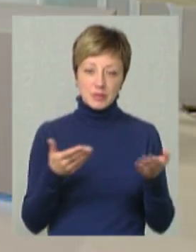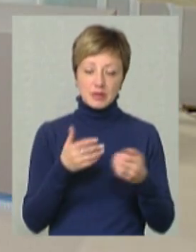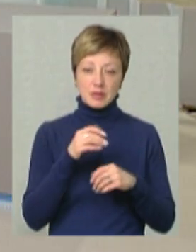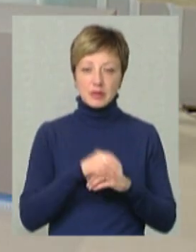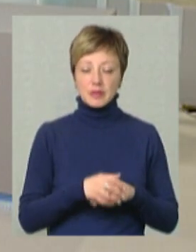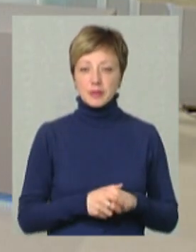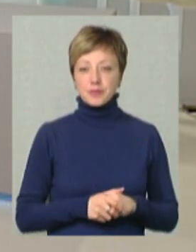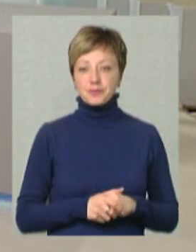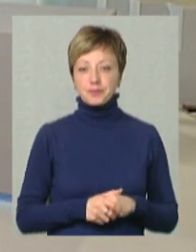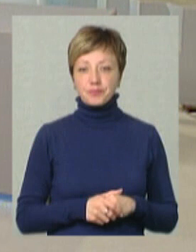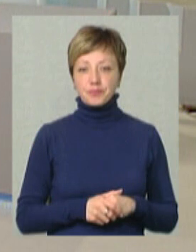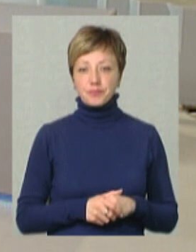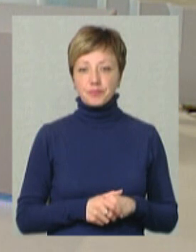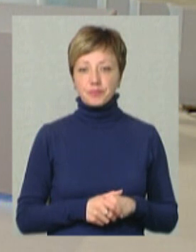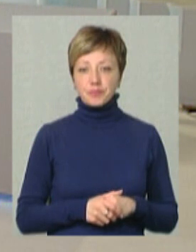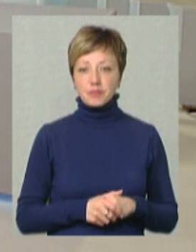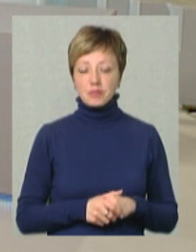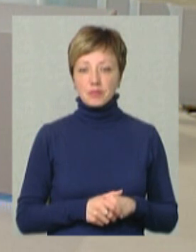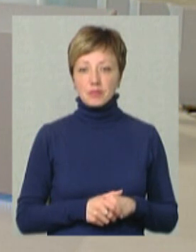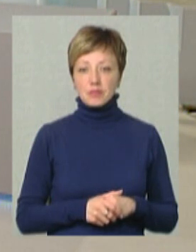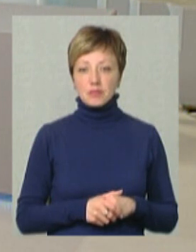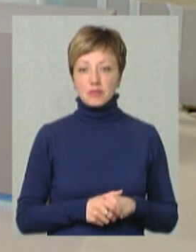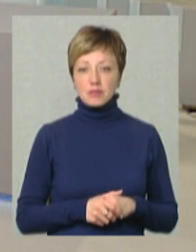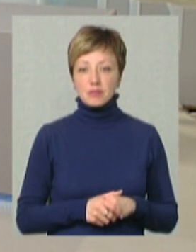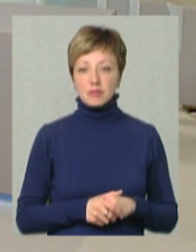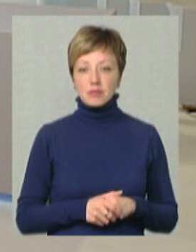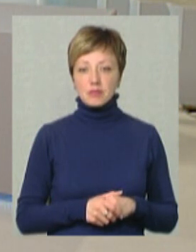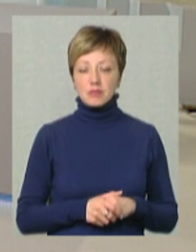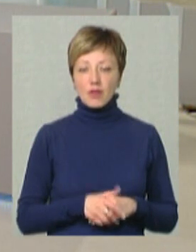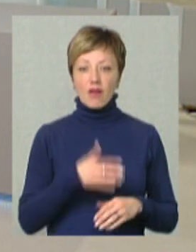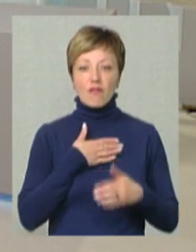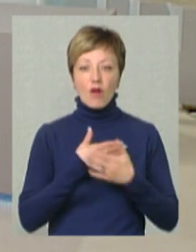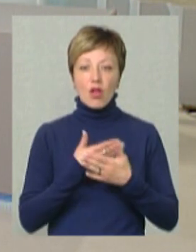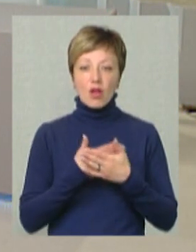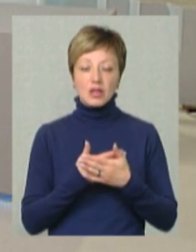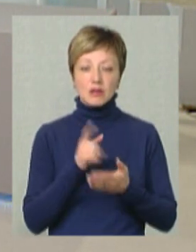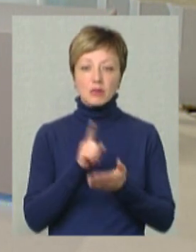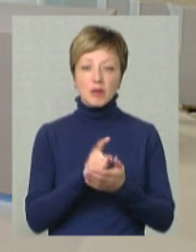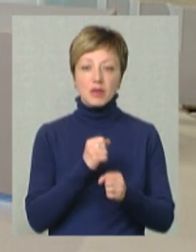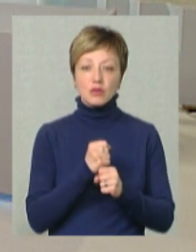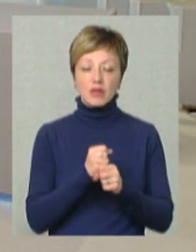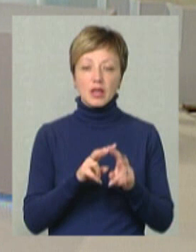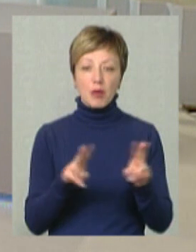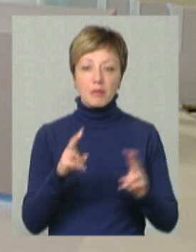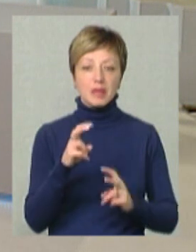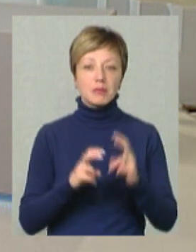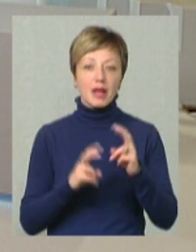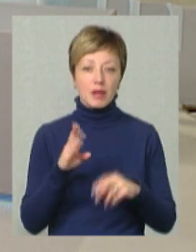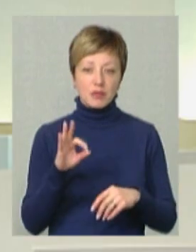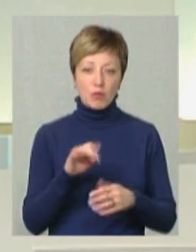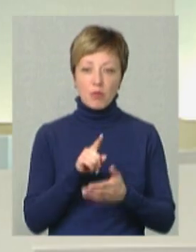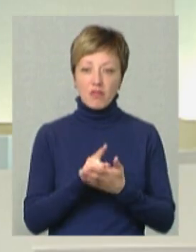застаріла і так далі. Тобто, волонтерство зараз має працювати як підприємство. І